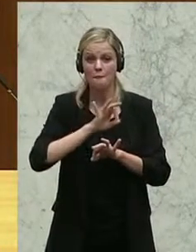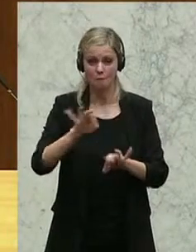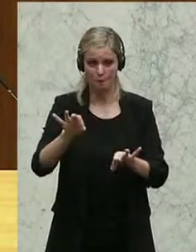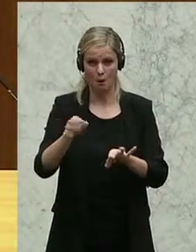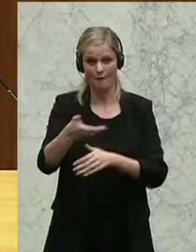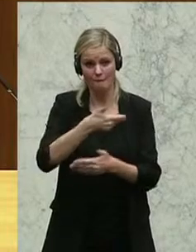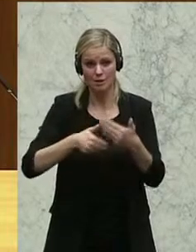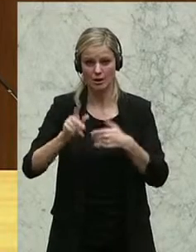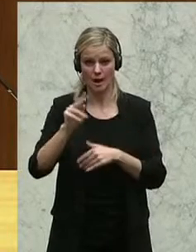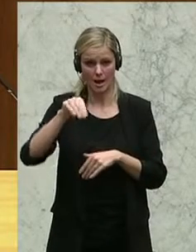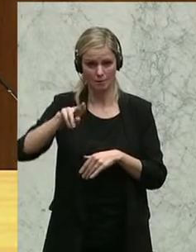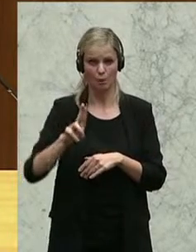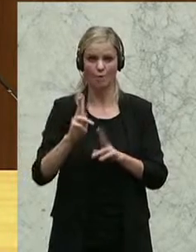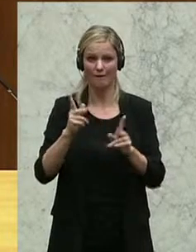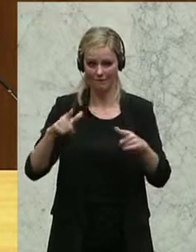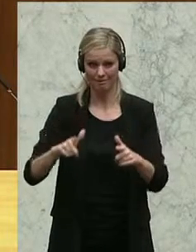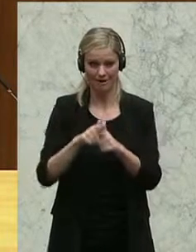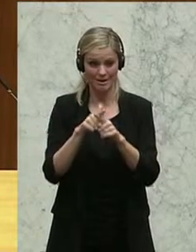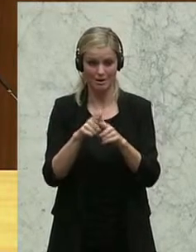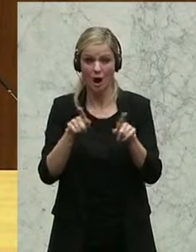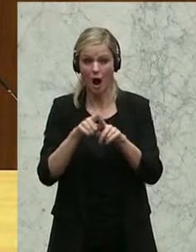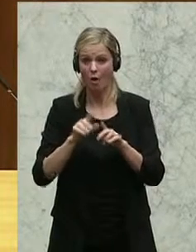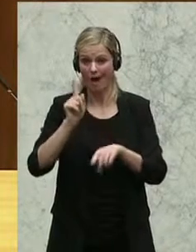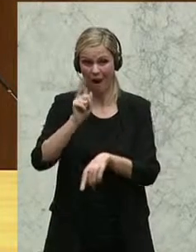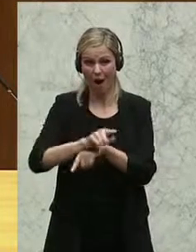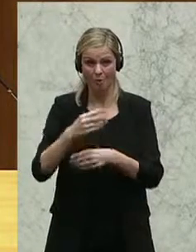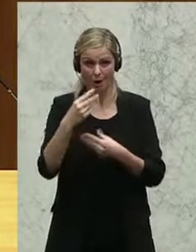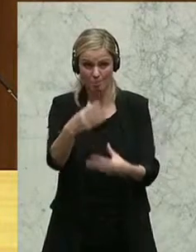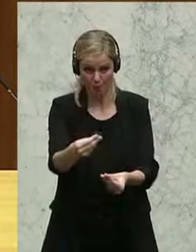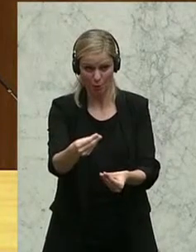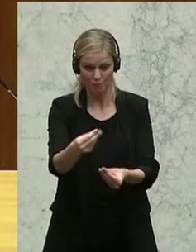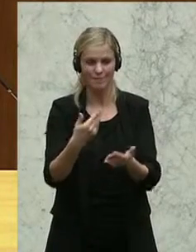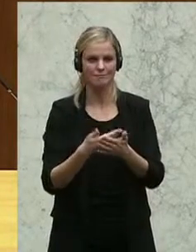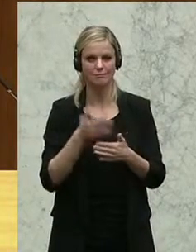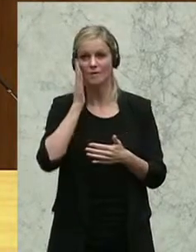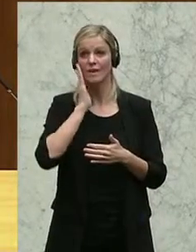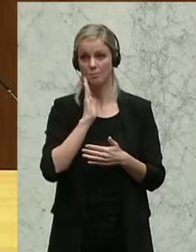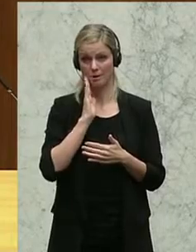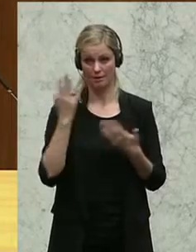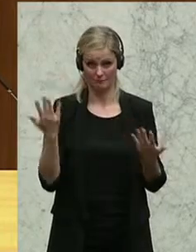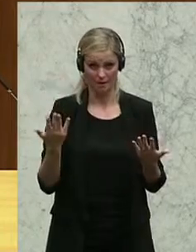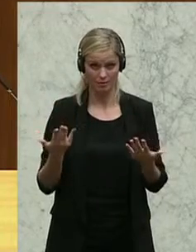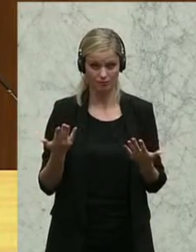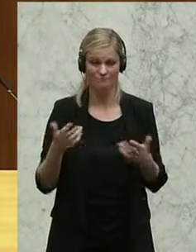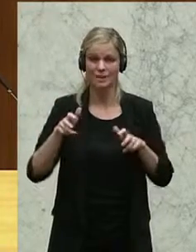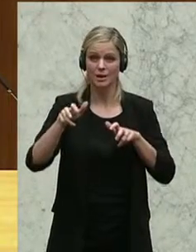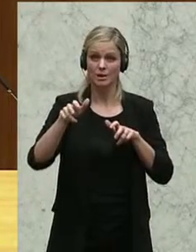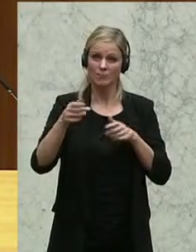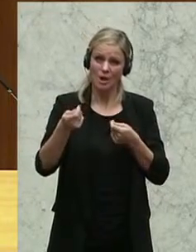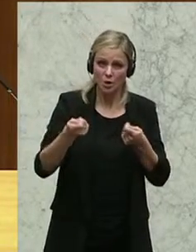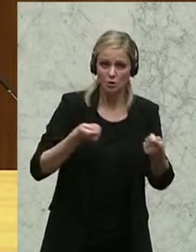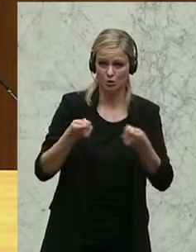leistbar sind, diese tatsächlich zu Aufträge kommen. Und daher meine Bitte in dieser Hinsicht, steuern Sie